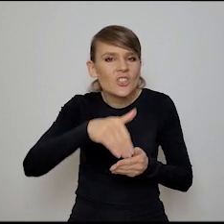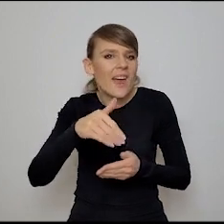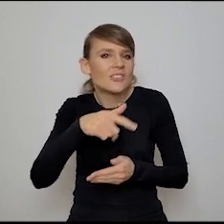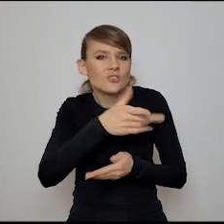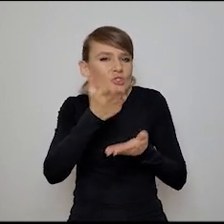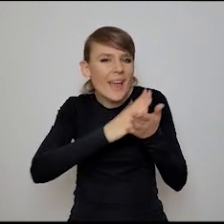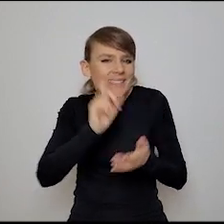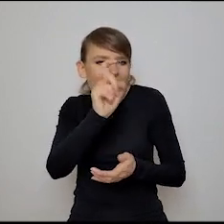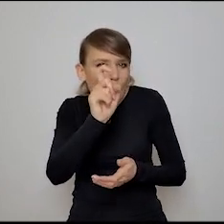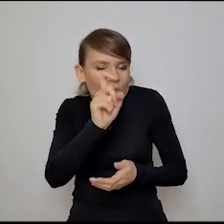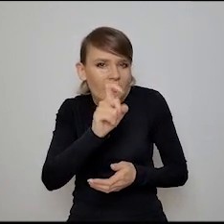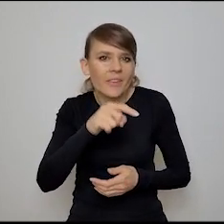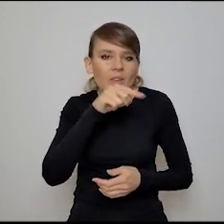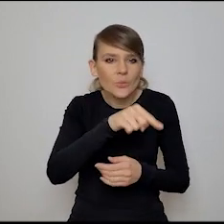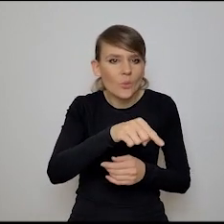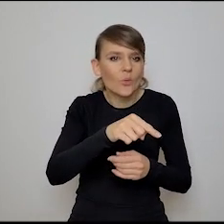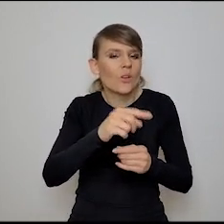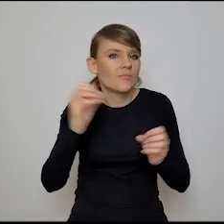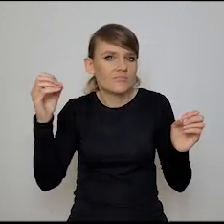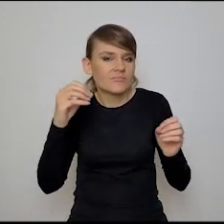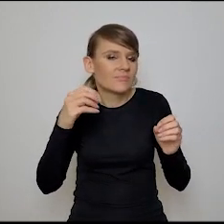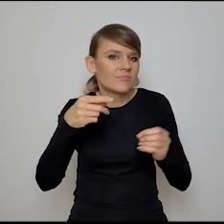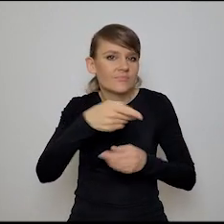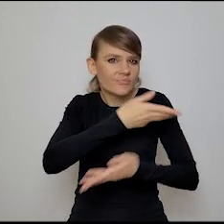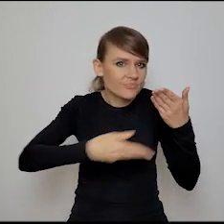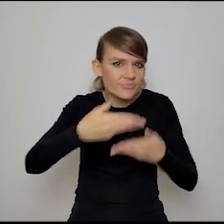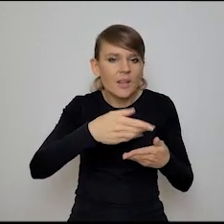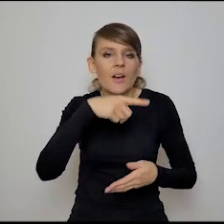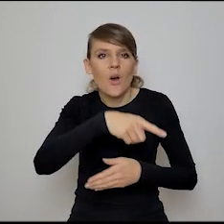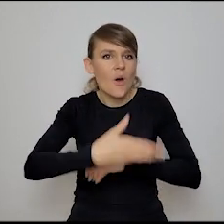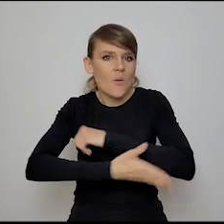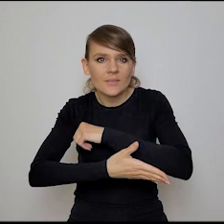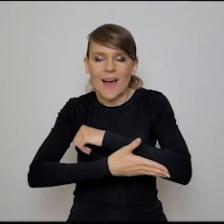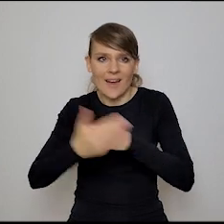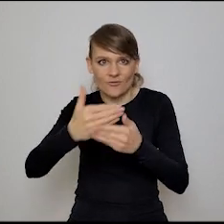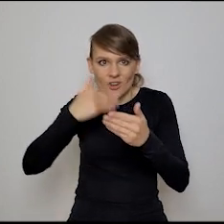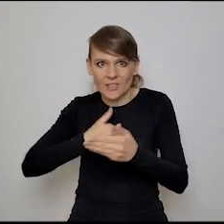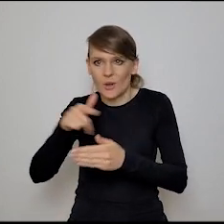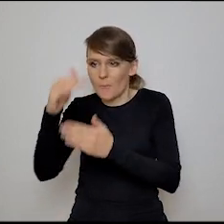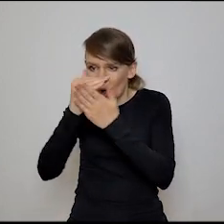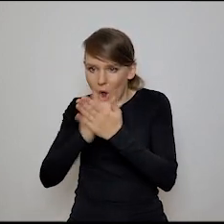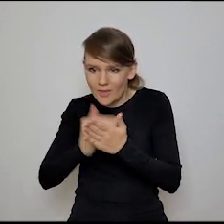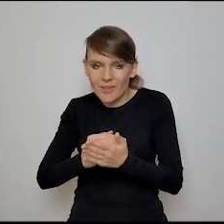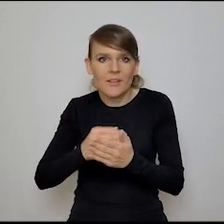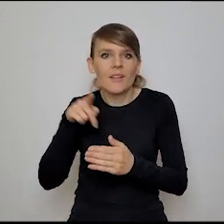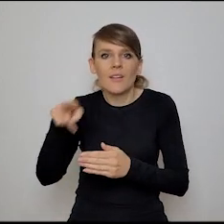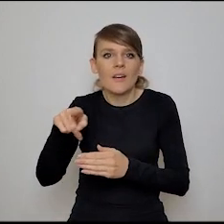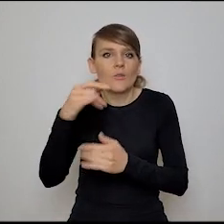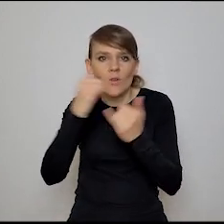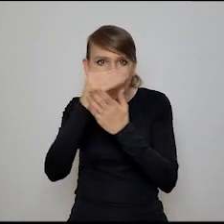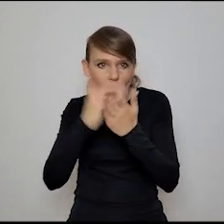sekundy, globalnie, w oparciu o pewne zaprojektowane warunki, warunki brzegowe